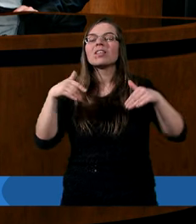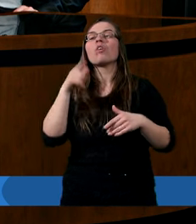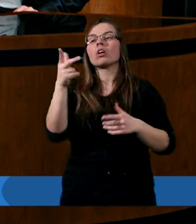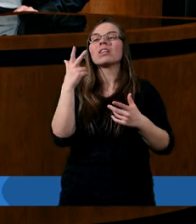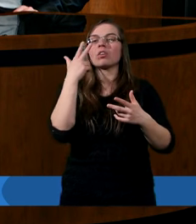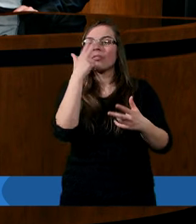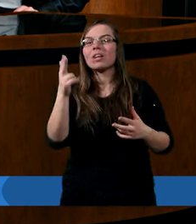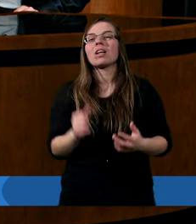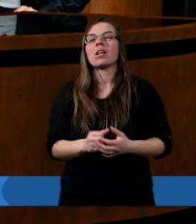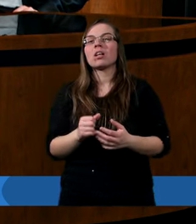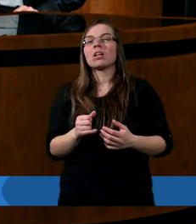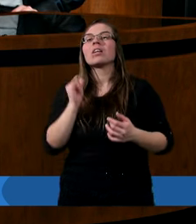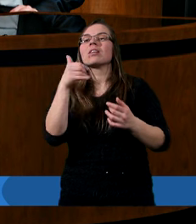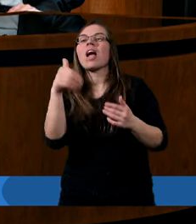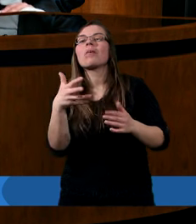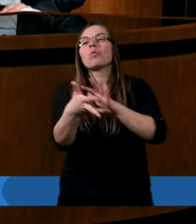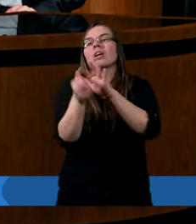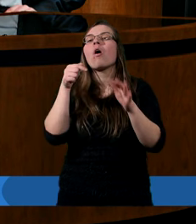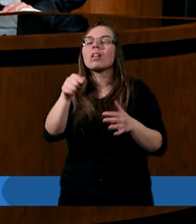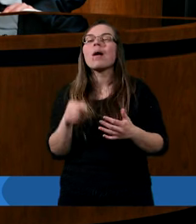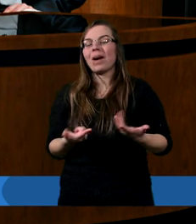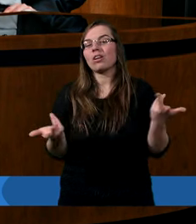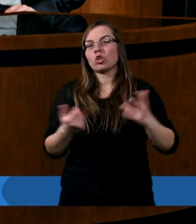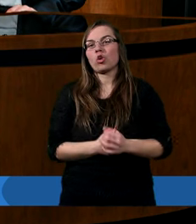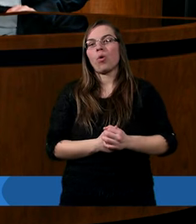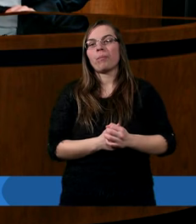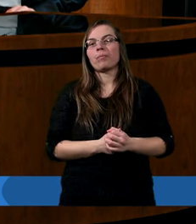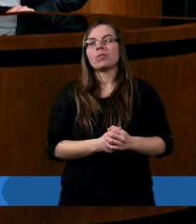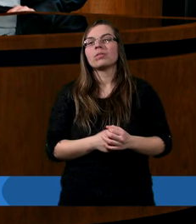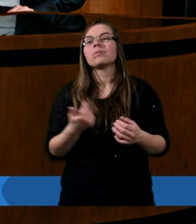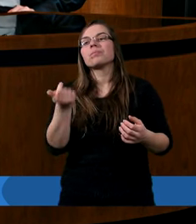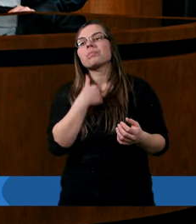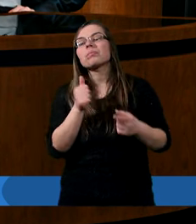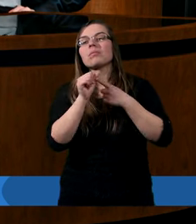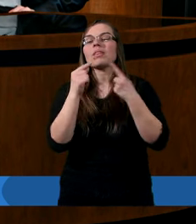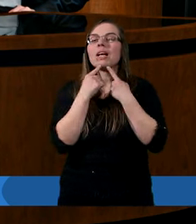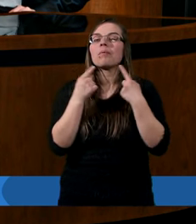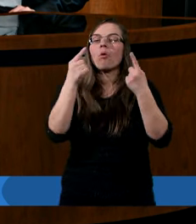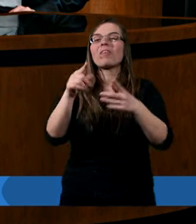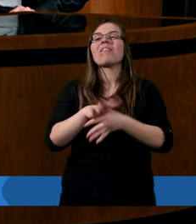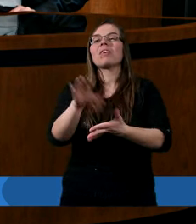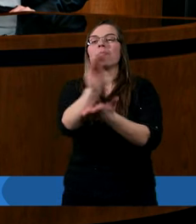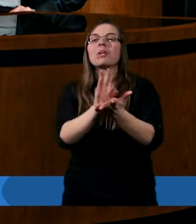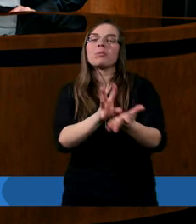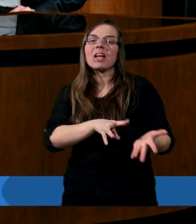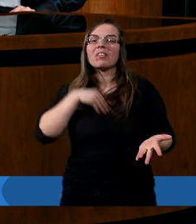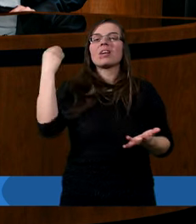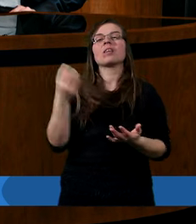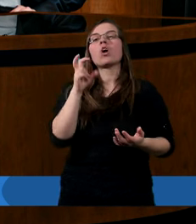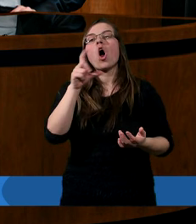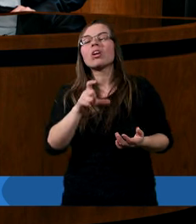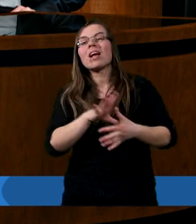sprawiedliwość. Właśnie jak ją odebrać od niego? No jest powiedziane w Piśmie Świętym,